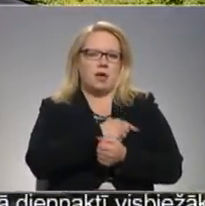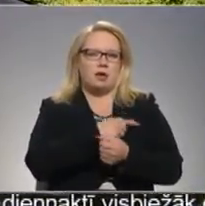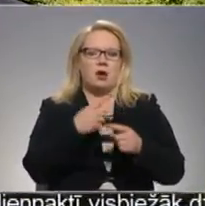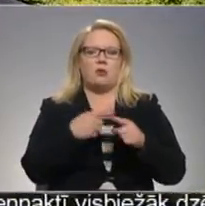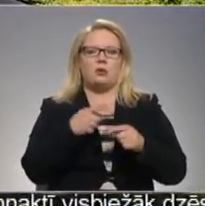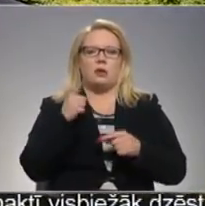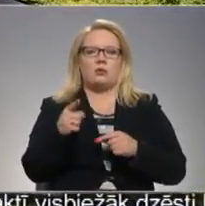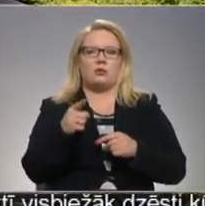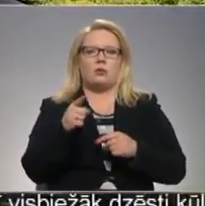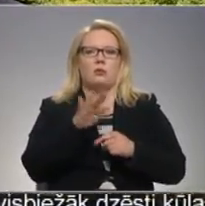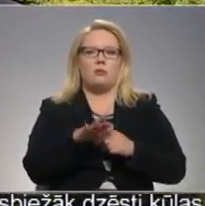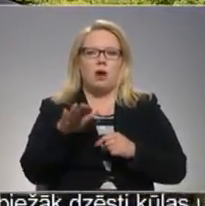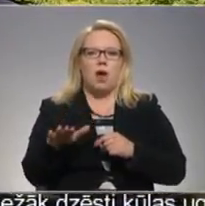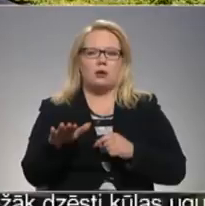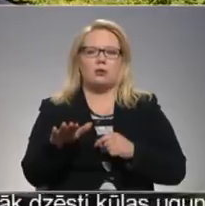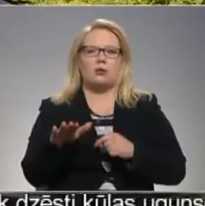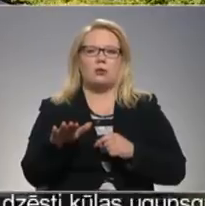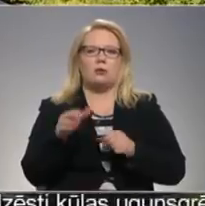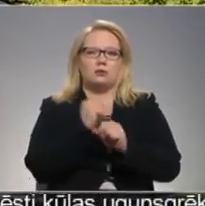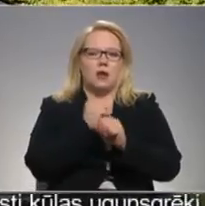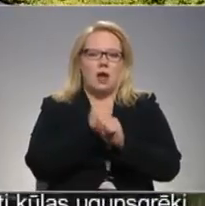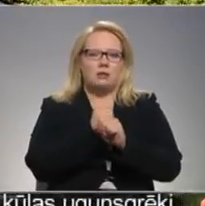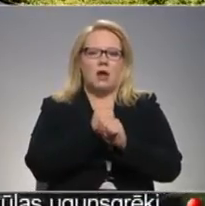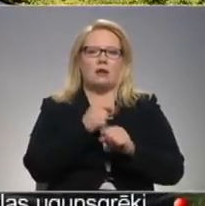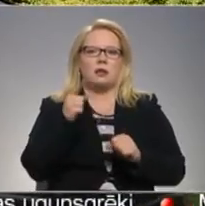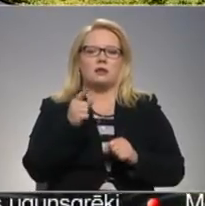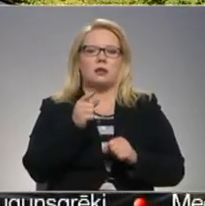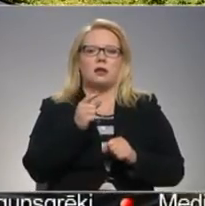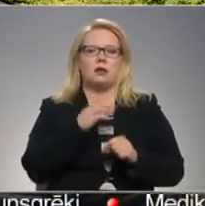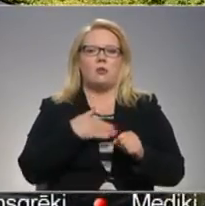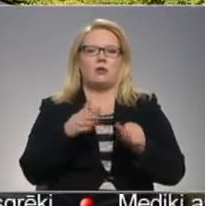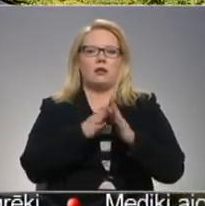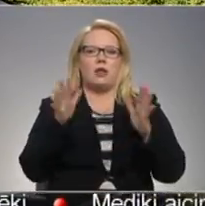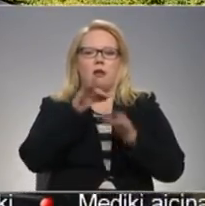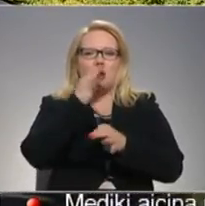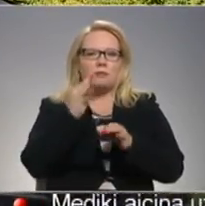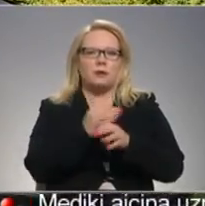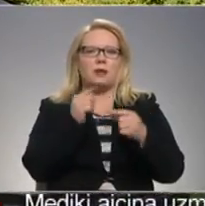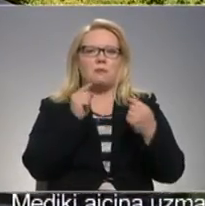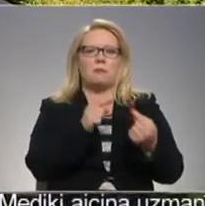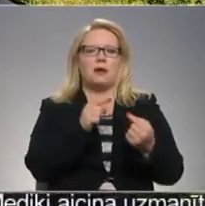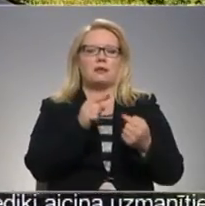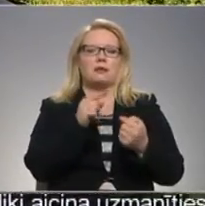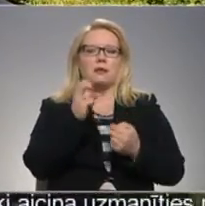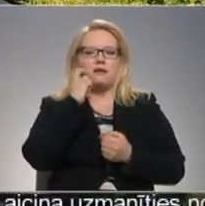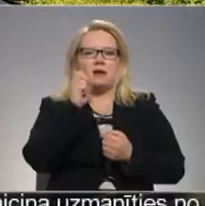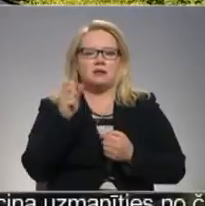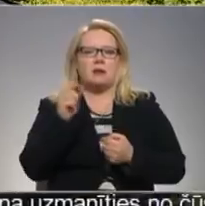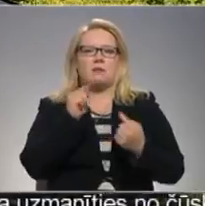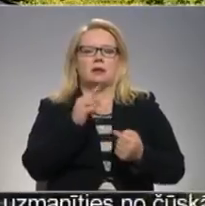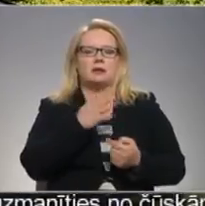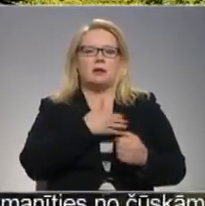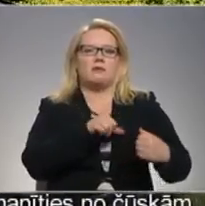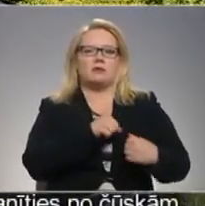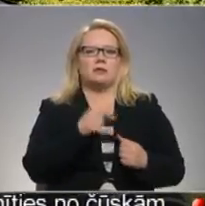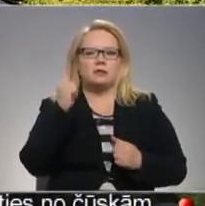Ja tu bērnu ņem strādā, tad tev ir šausmīga atpildība, pirmkārt pret sevi savu sitzapziņu,